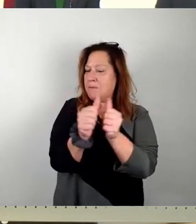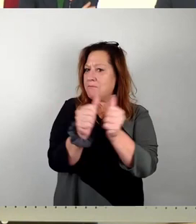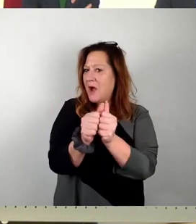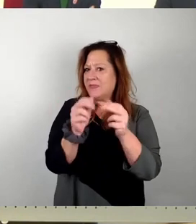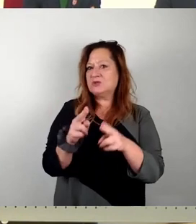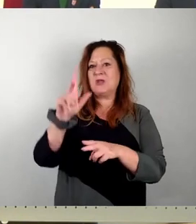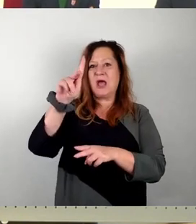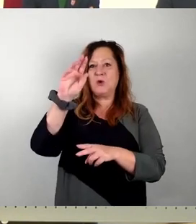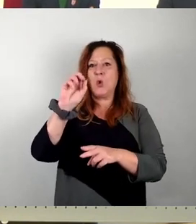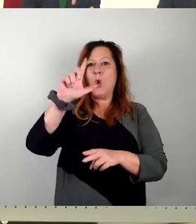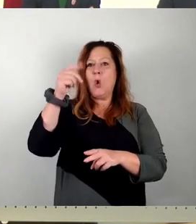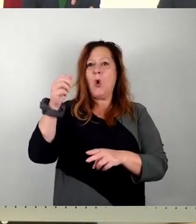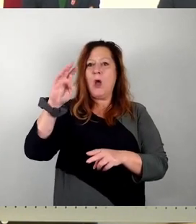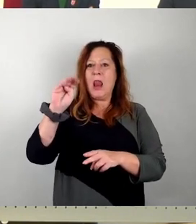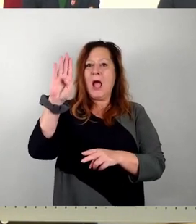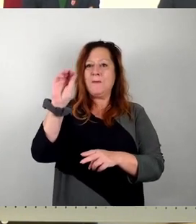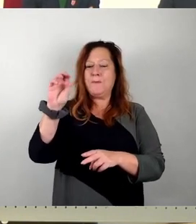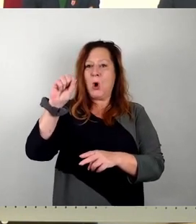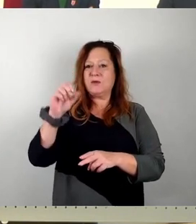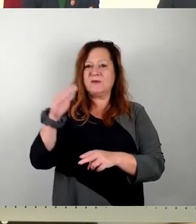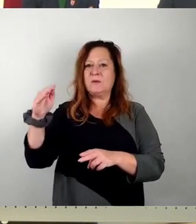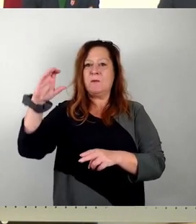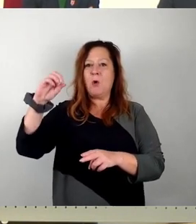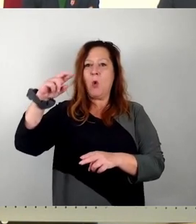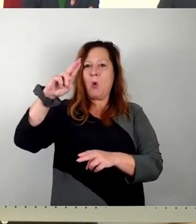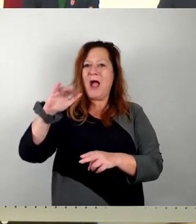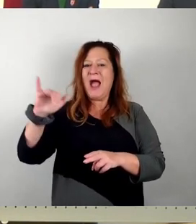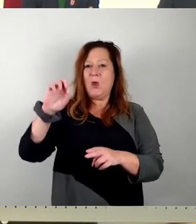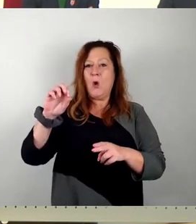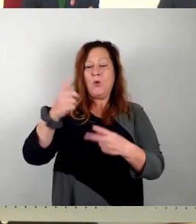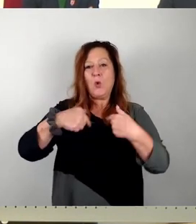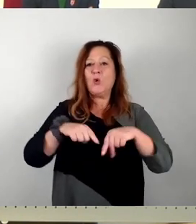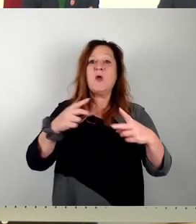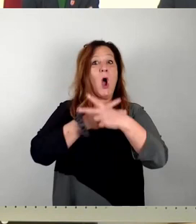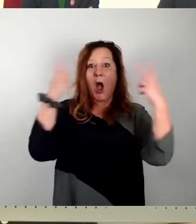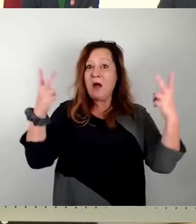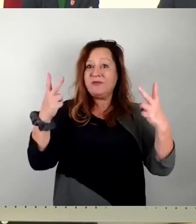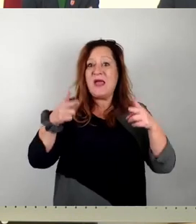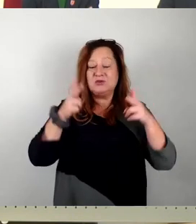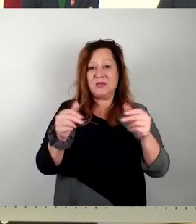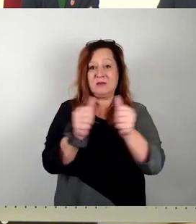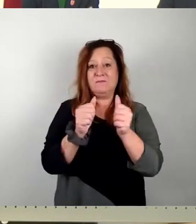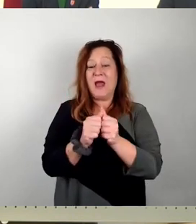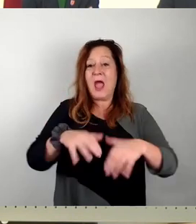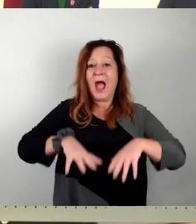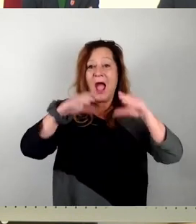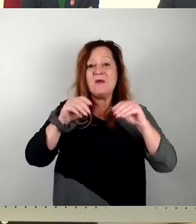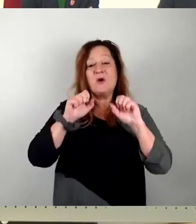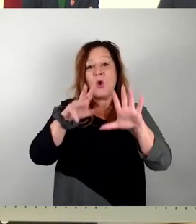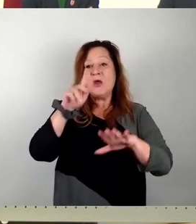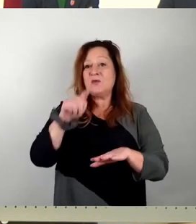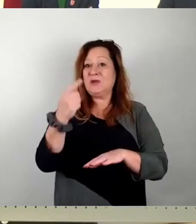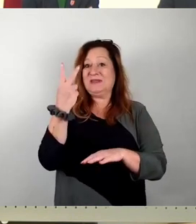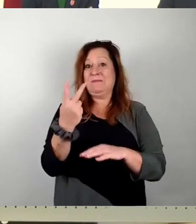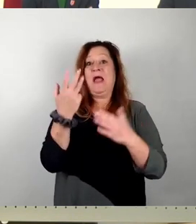here. Our official state partnership began in 1992, but the connection between our